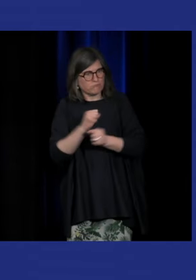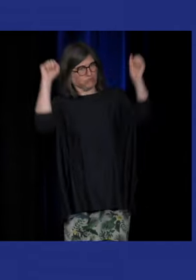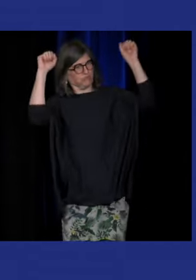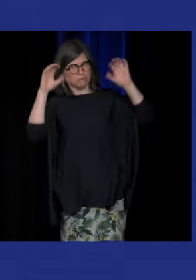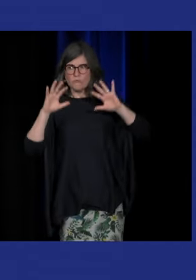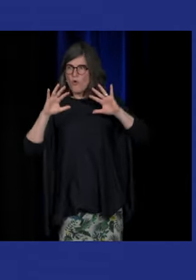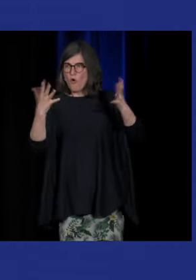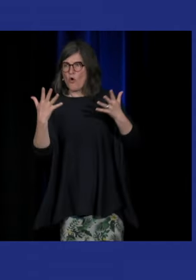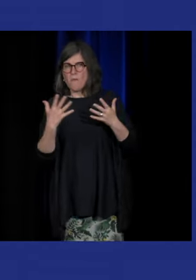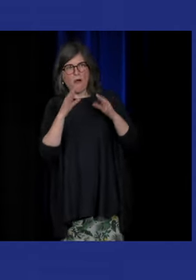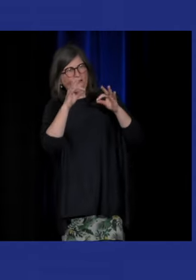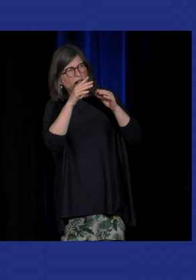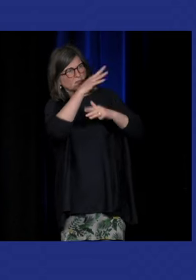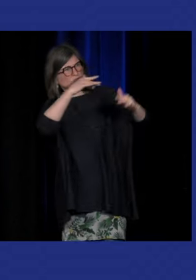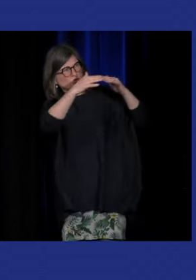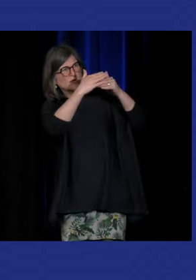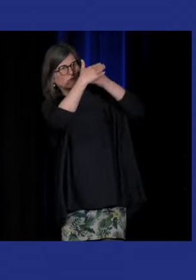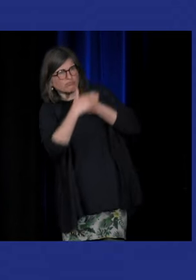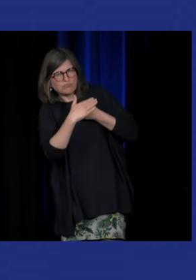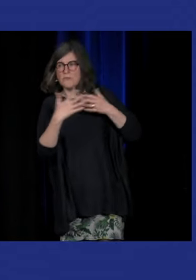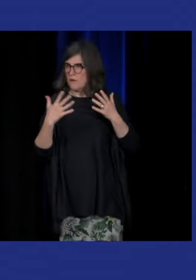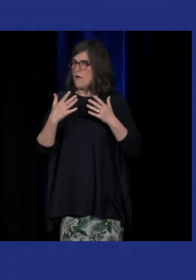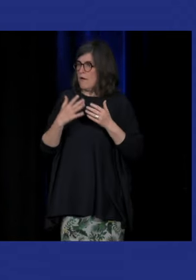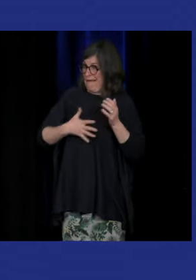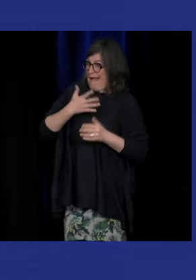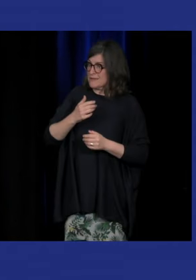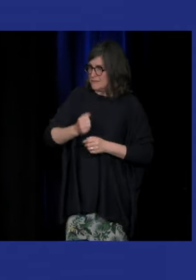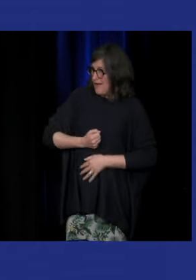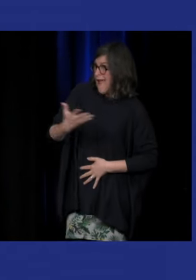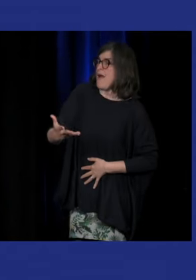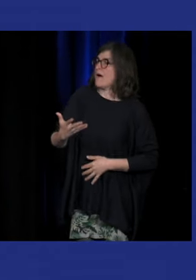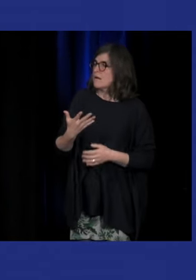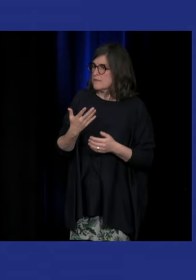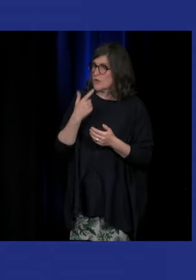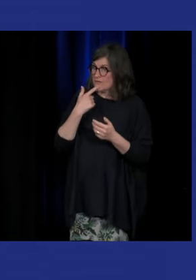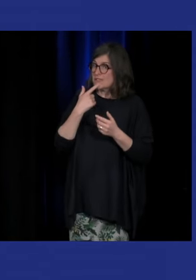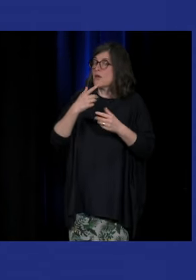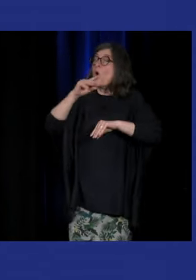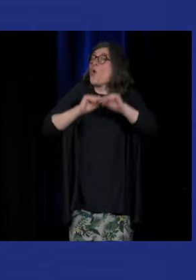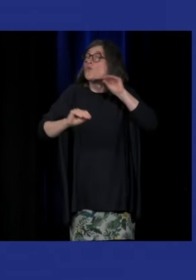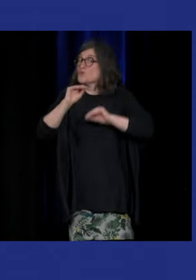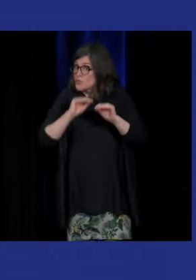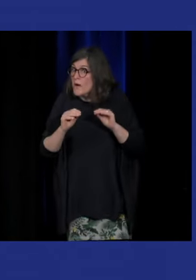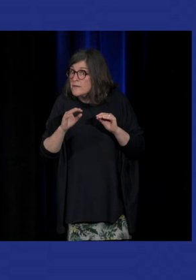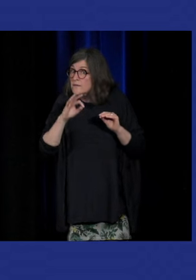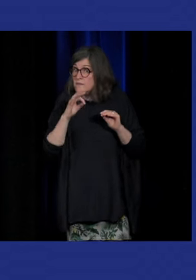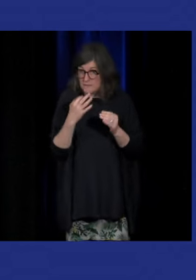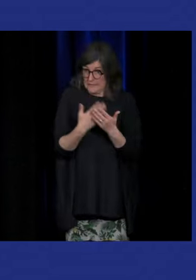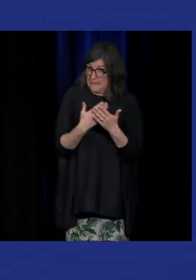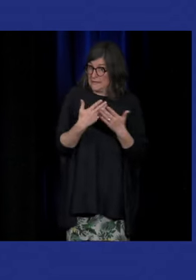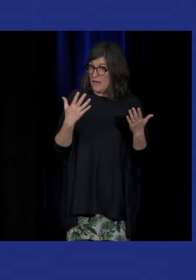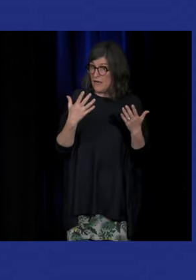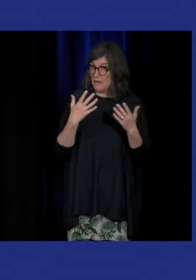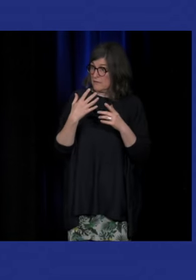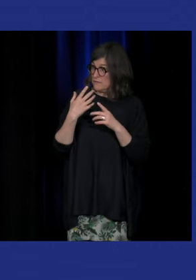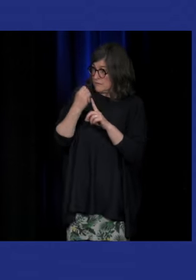des conditions sociales etc. à travers l'art donc on peut on voit bien que la question de soins qui a été l'objet central de beaucoup